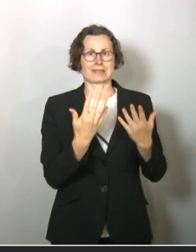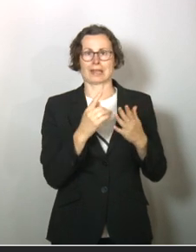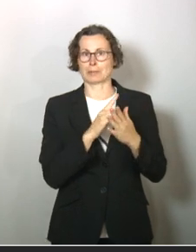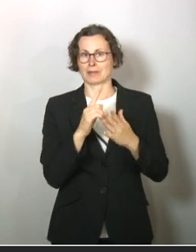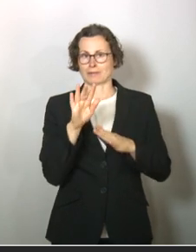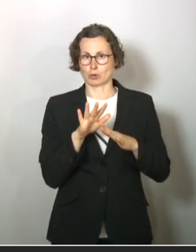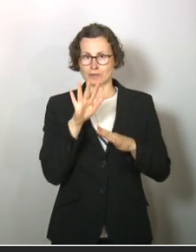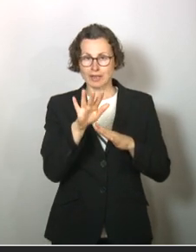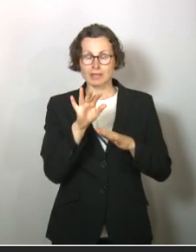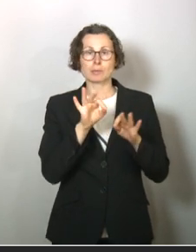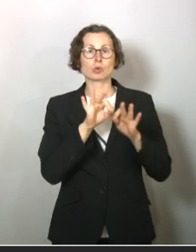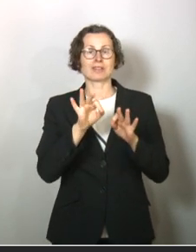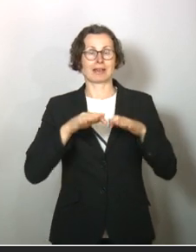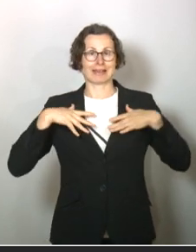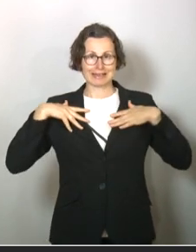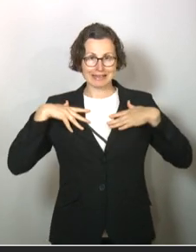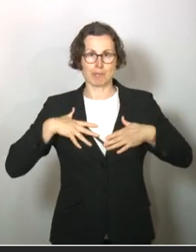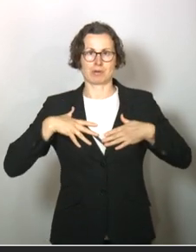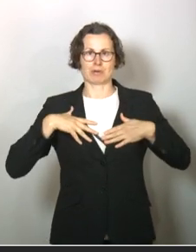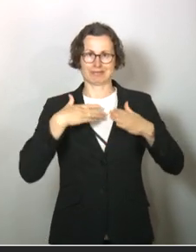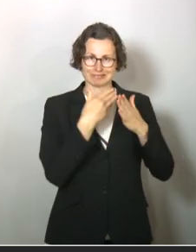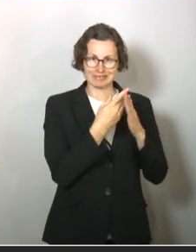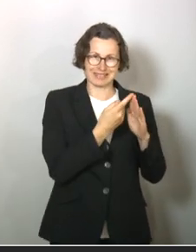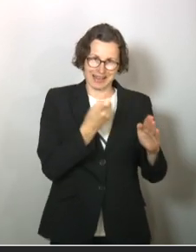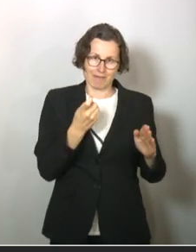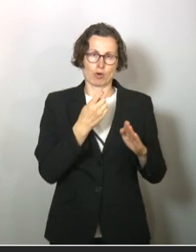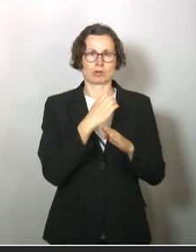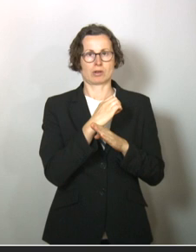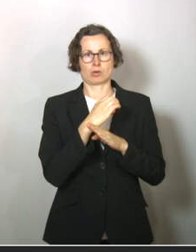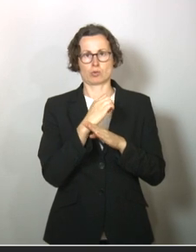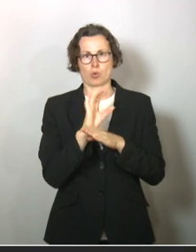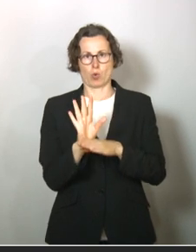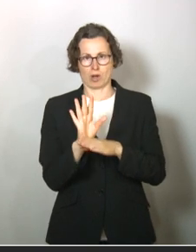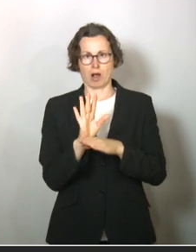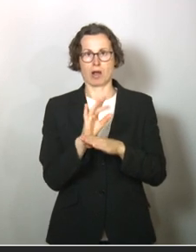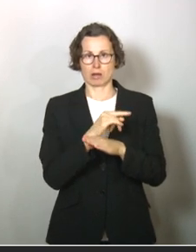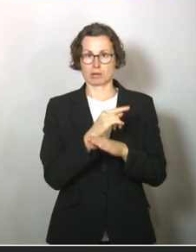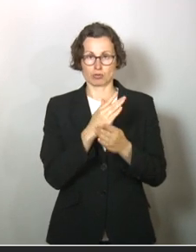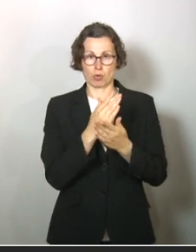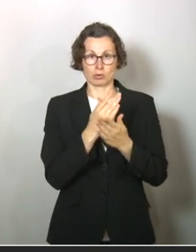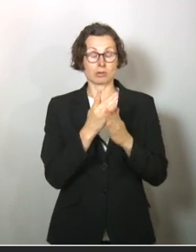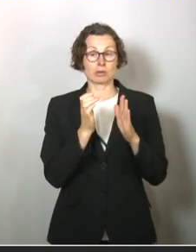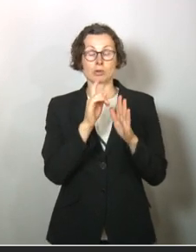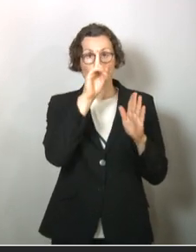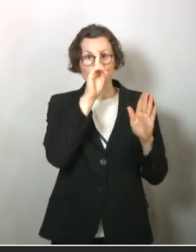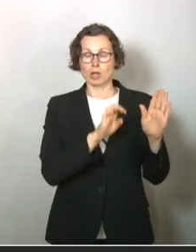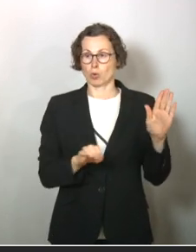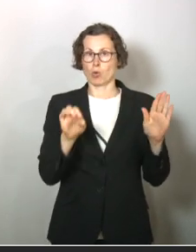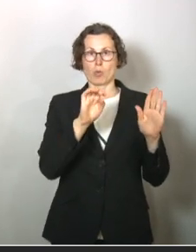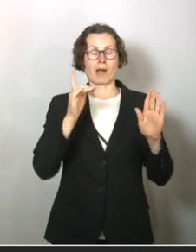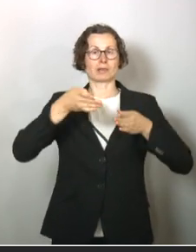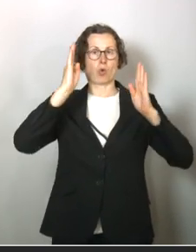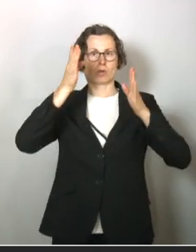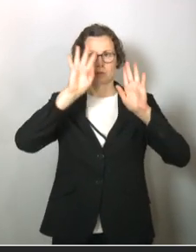aller Grippe-Erkrankungen bestimmen in Deutschland und in Europa und in der nördlichen